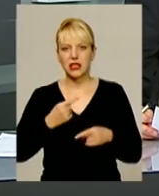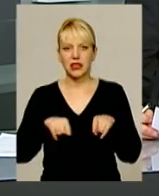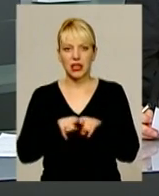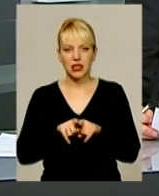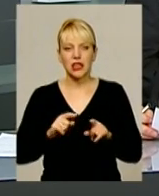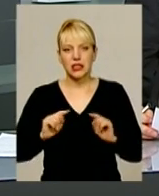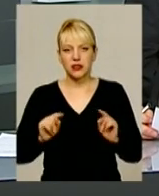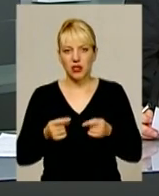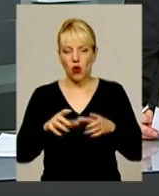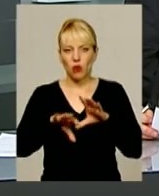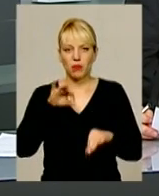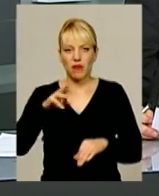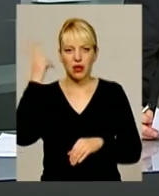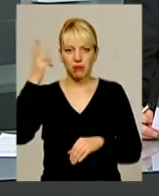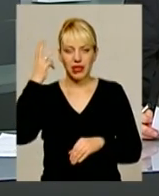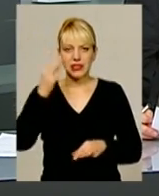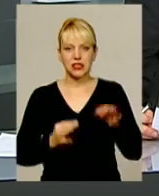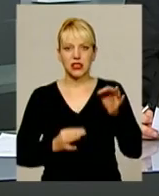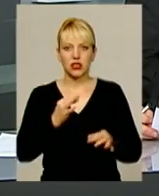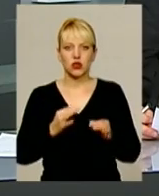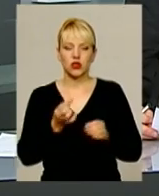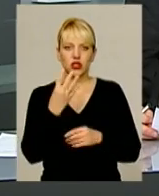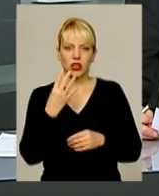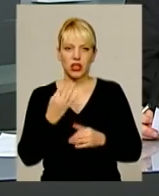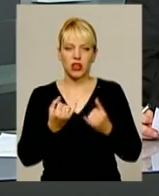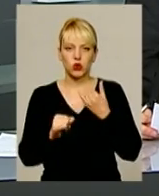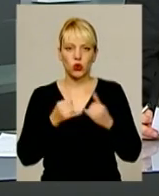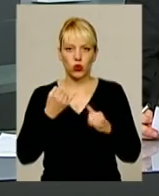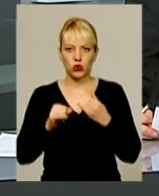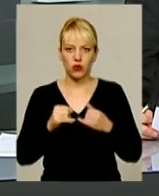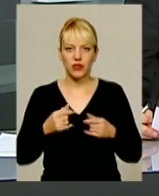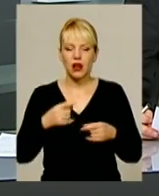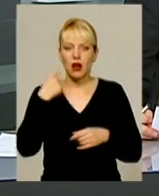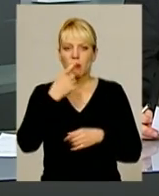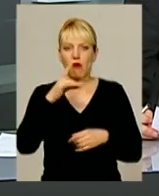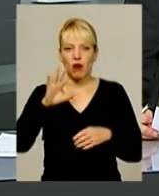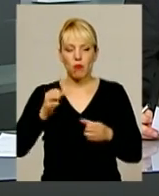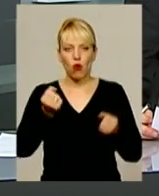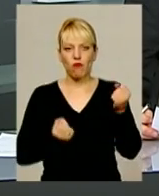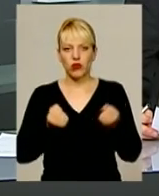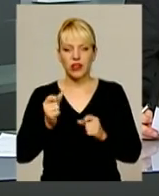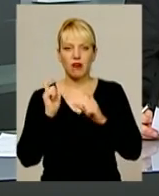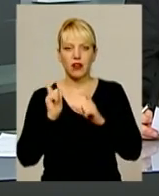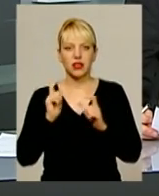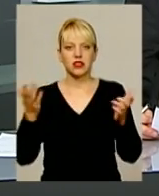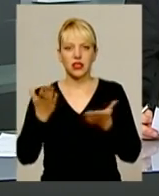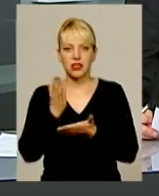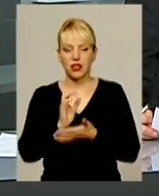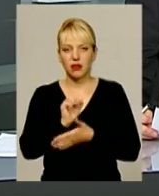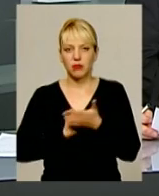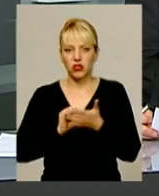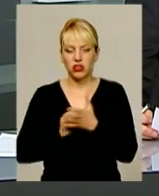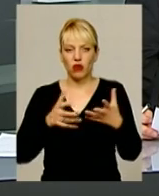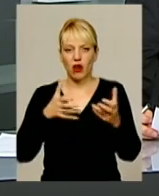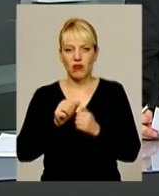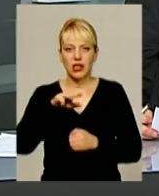заходу обрав Хмельницький міськрайонний суд 14 жовтня. Йдеться про водія вантажівки, котра стала причиною аварії